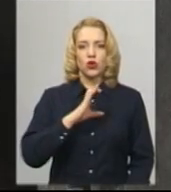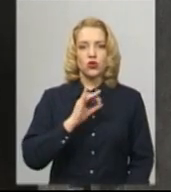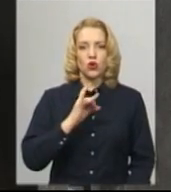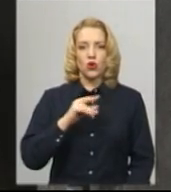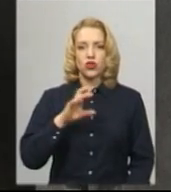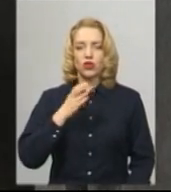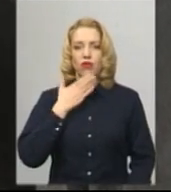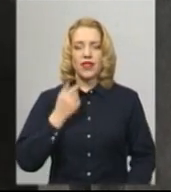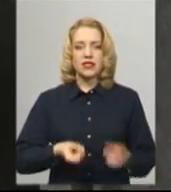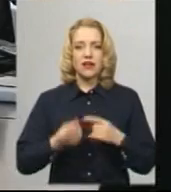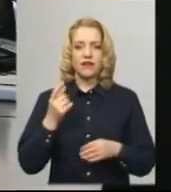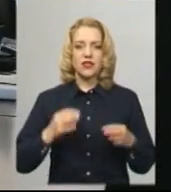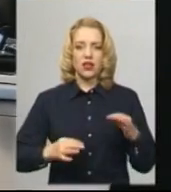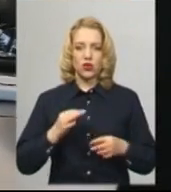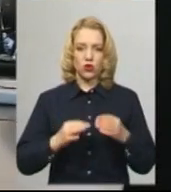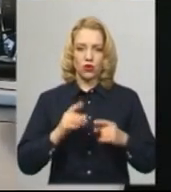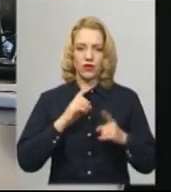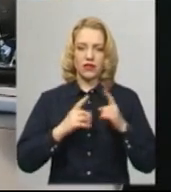судове засідання в п'яти поспіль.